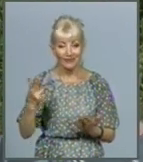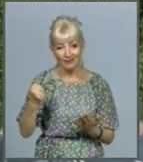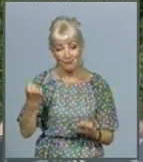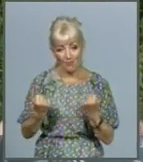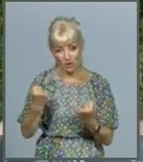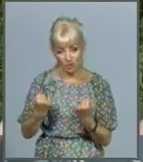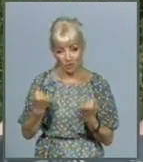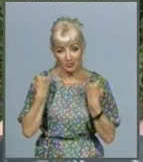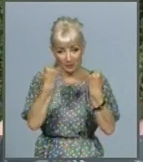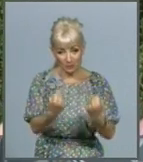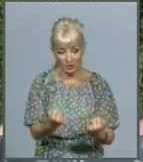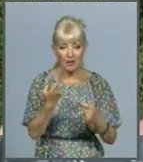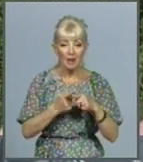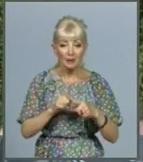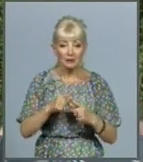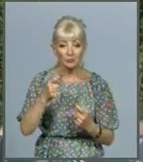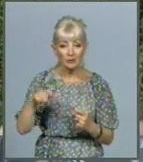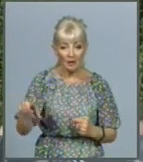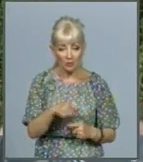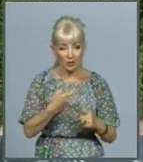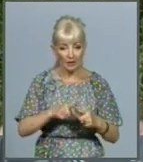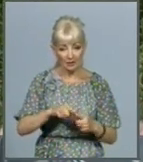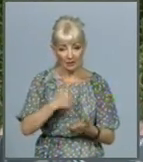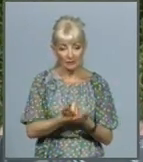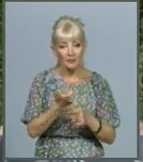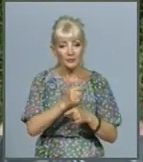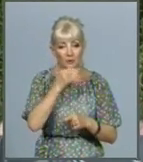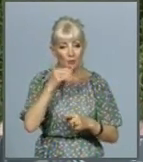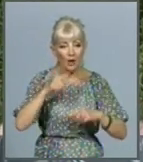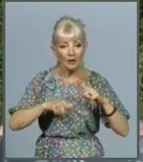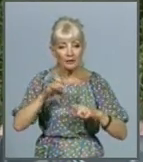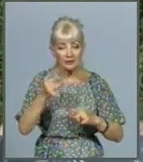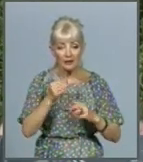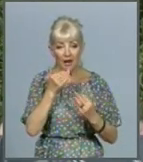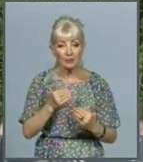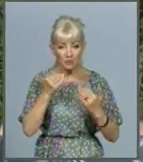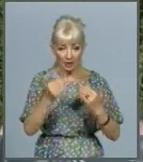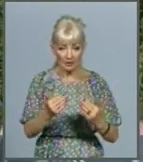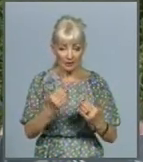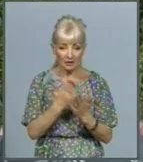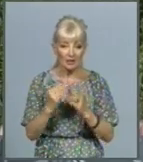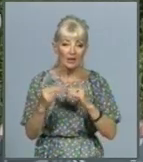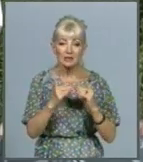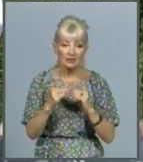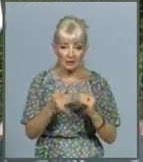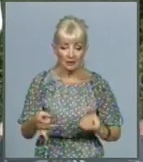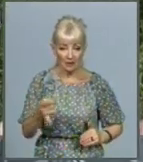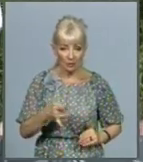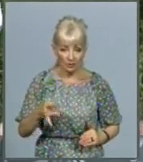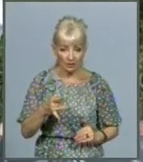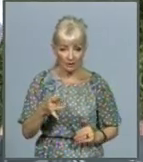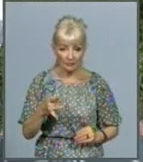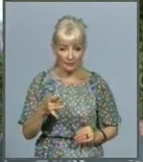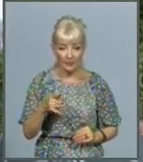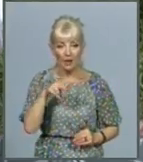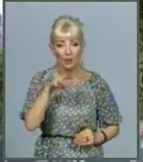дуже головне. дуже багато родителів обращаються, навіть є в сусідні у нас райони, які, от, Покатиловка,